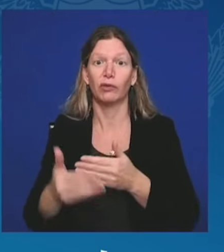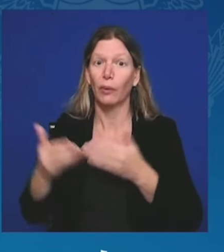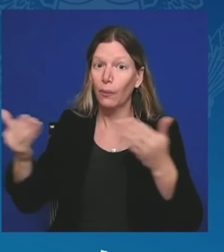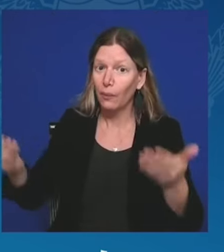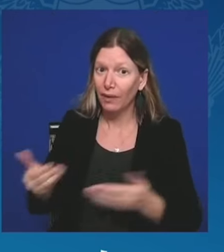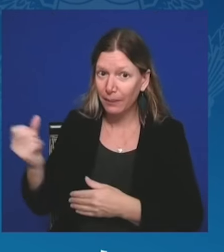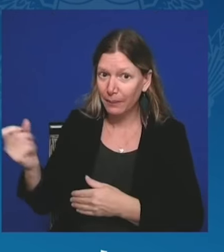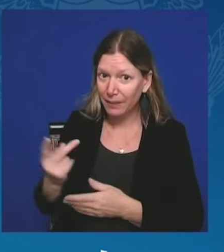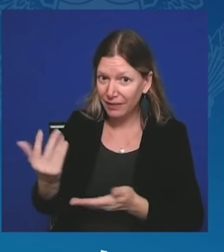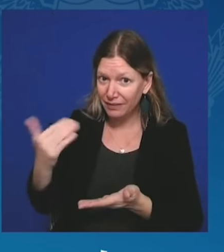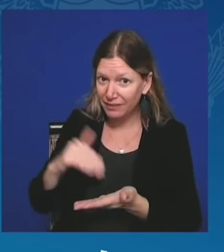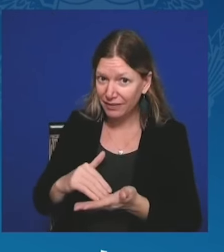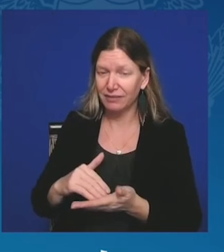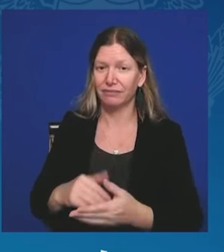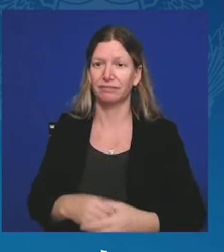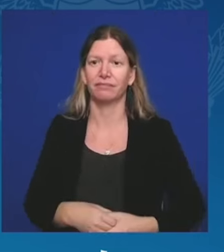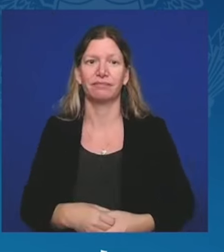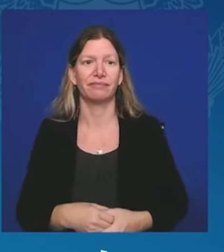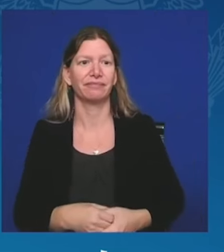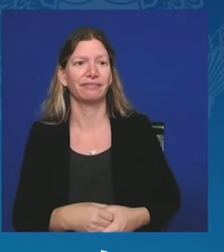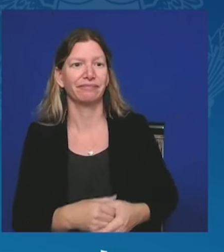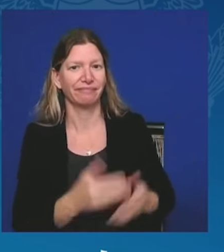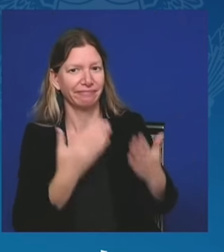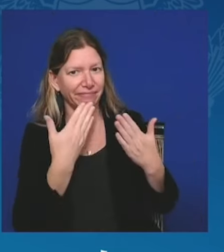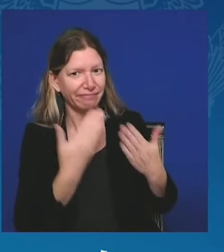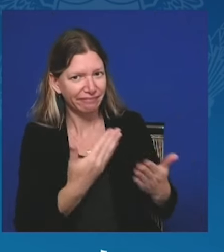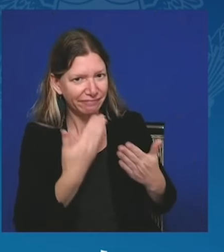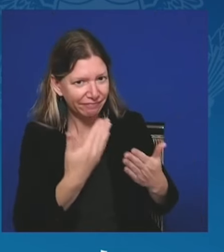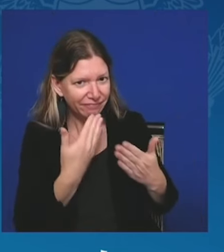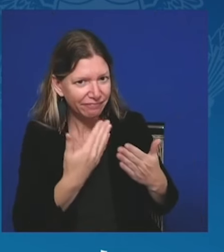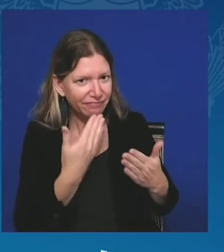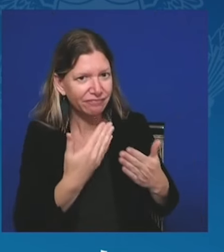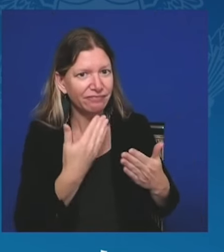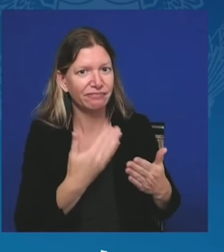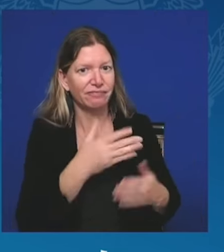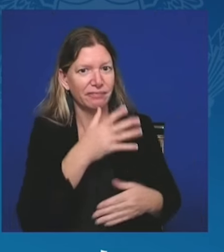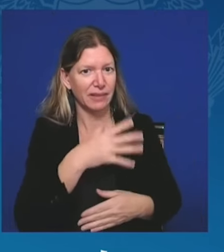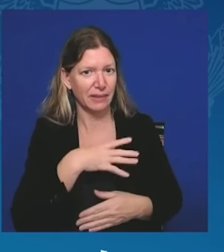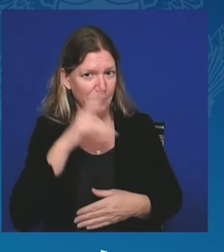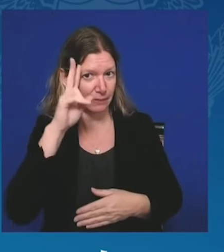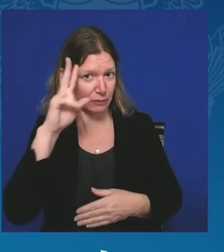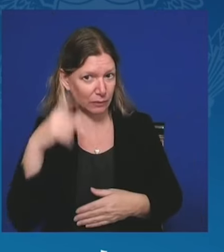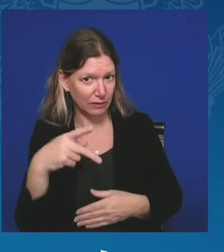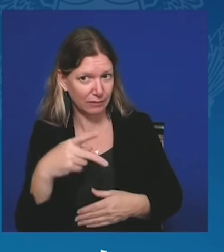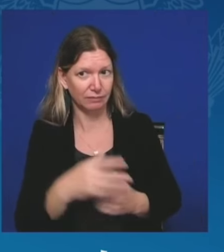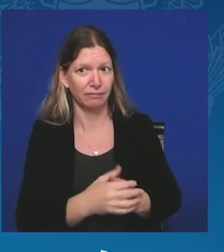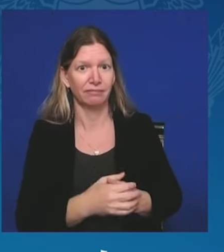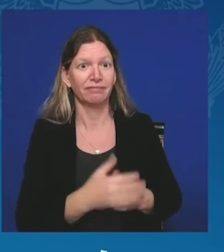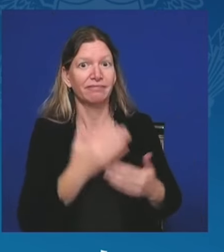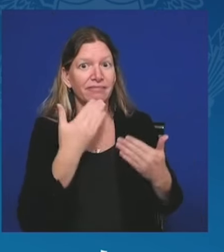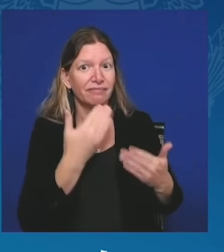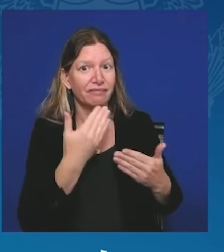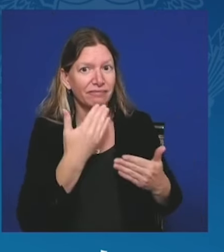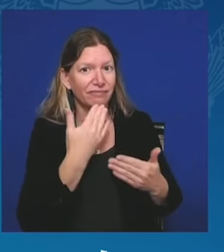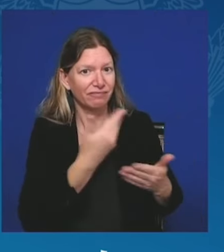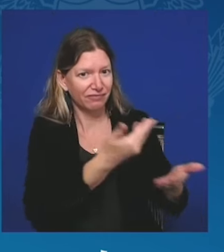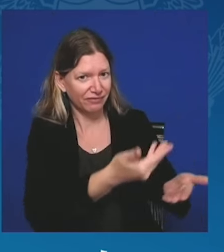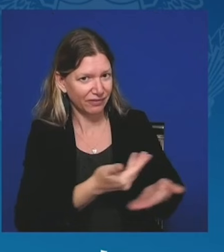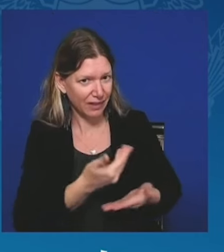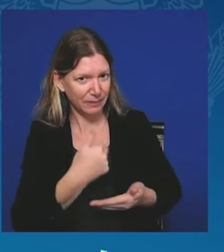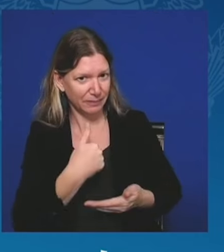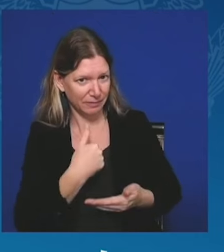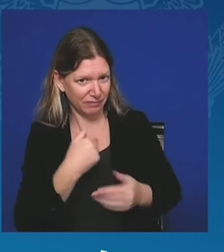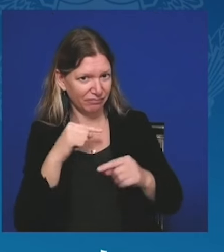Pani Wiceprezydent, dziękuję za zaproszenie. Miło Cię widzieć. Drodzy dziennikarze, chcę szczególnie